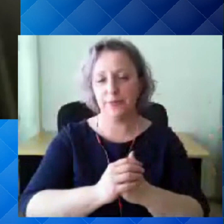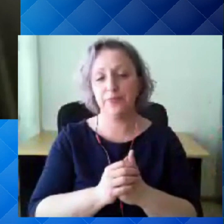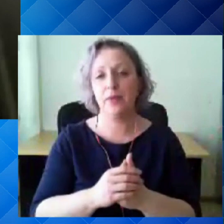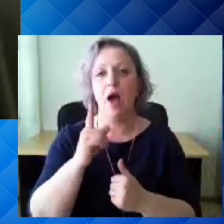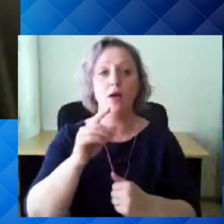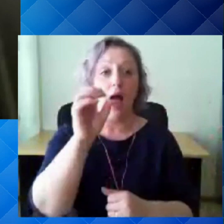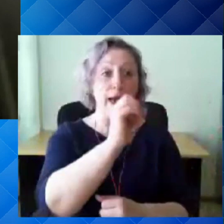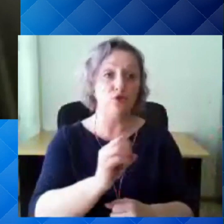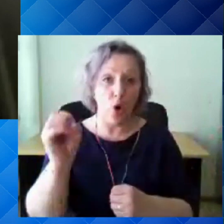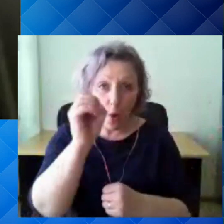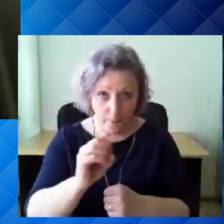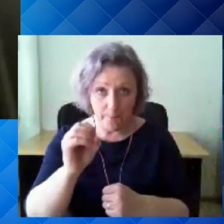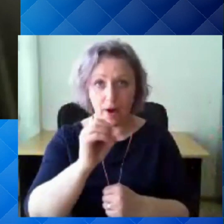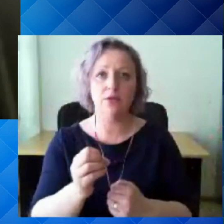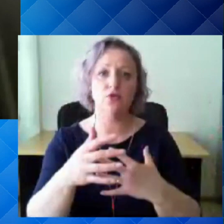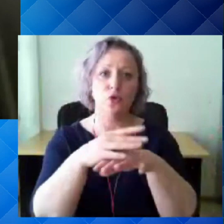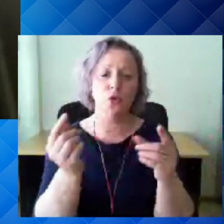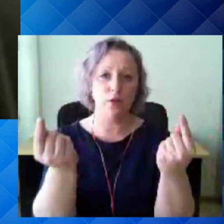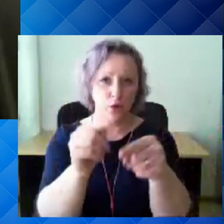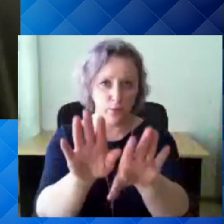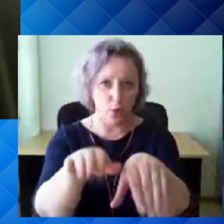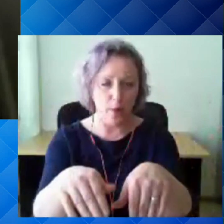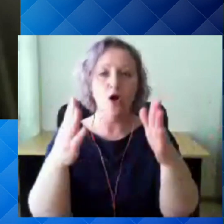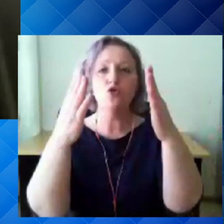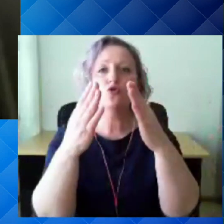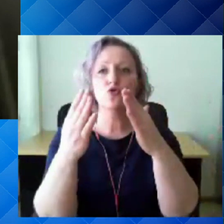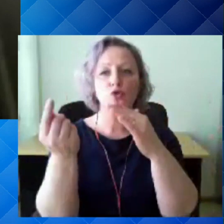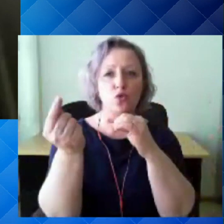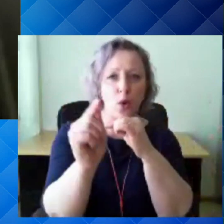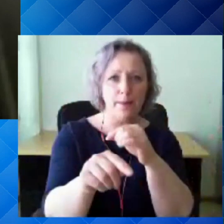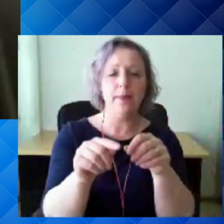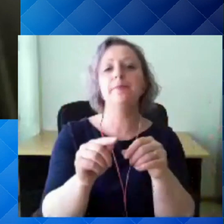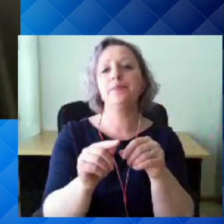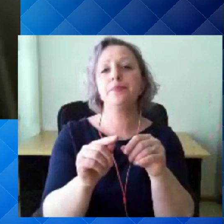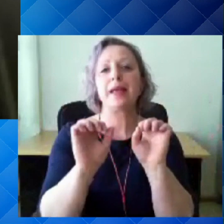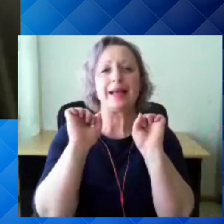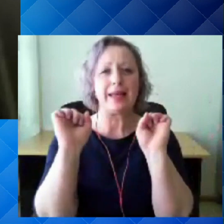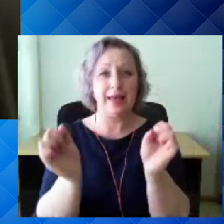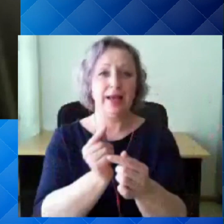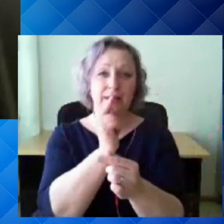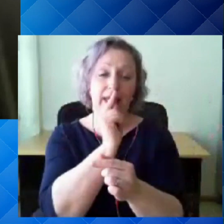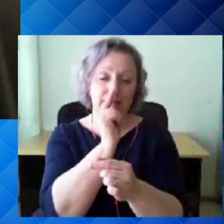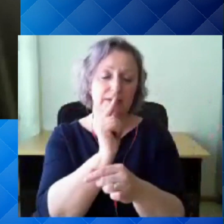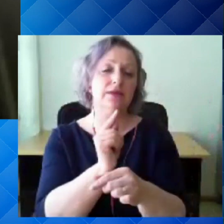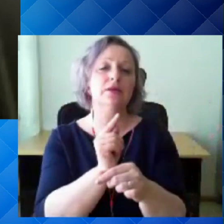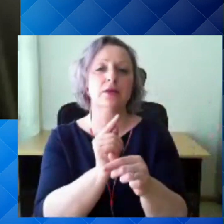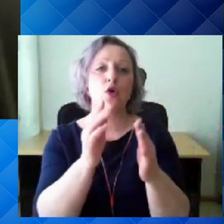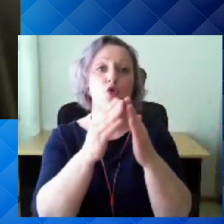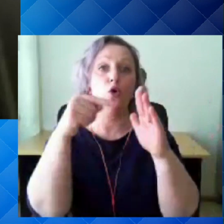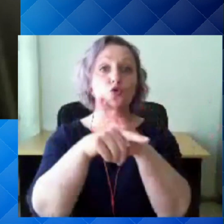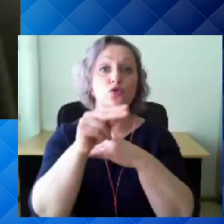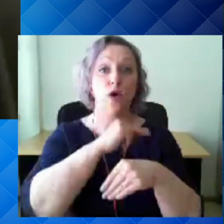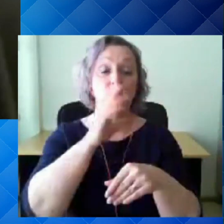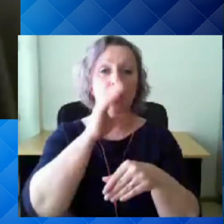Euroopa turule on jõudnud juba esimene kodus kasutamiseks mõeldud antigeeni kiirtest. Usun, et see ei ole enam